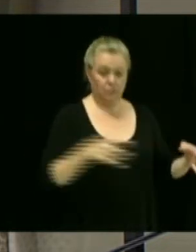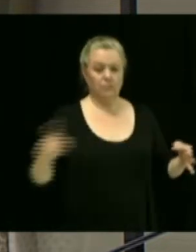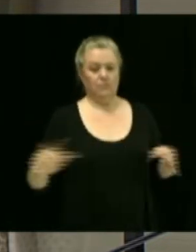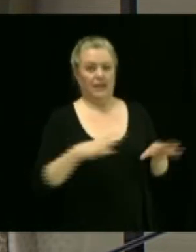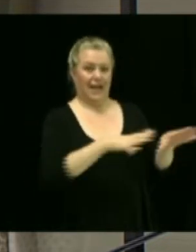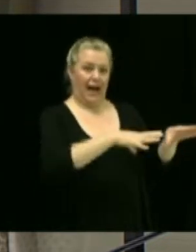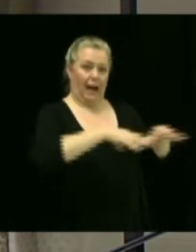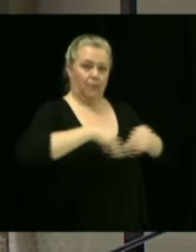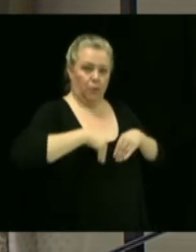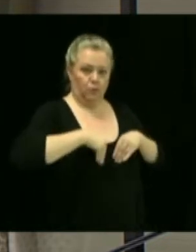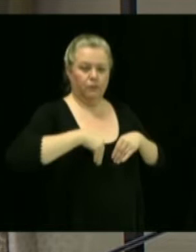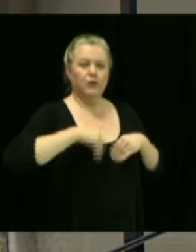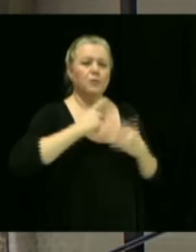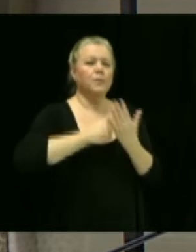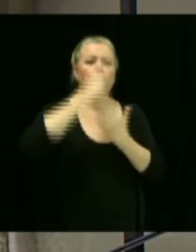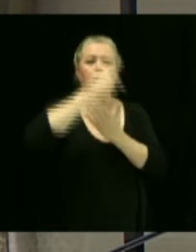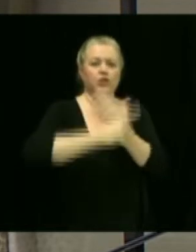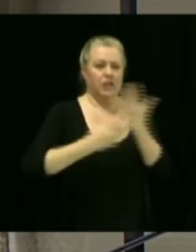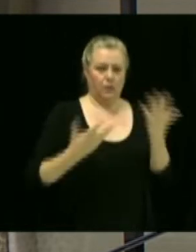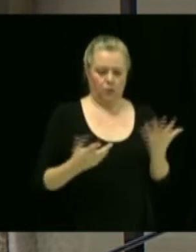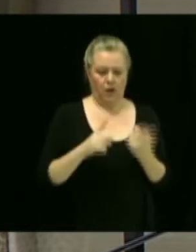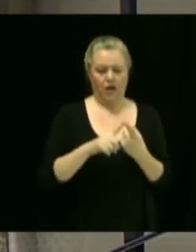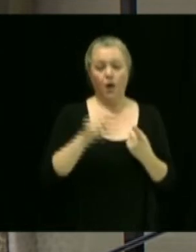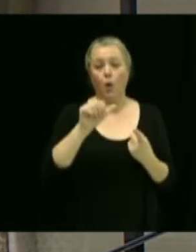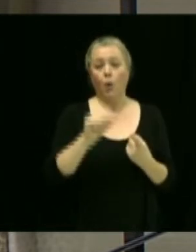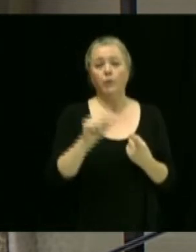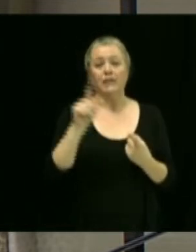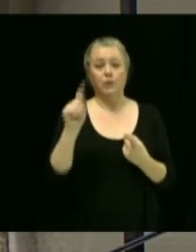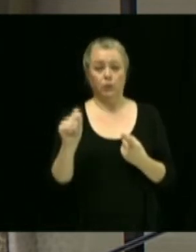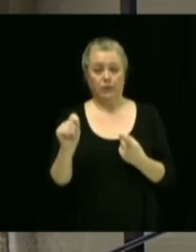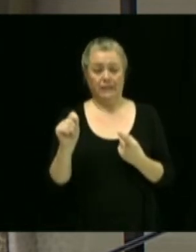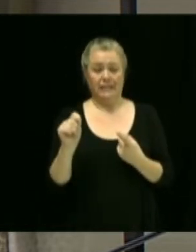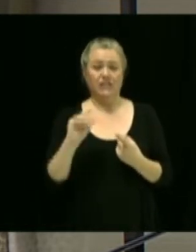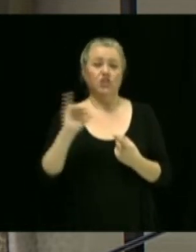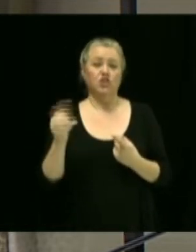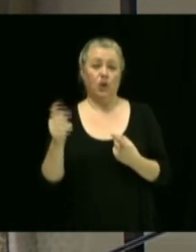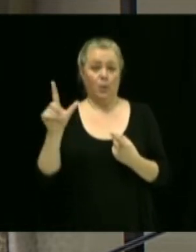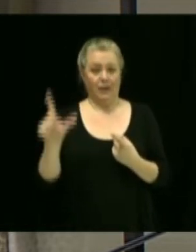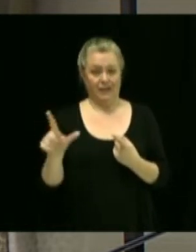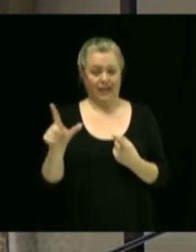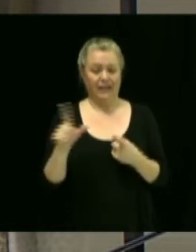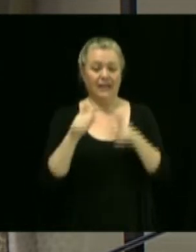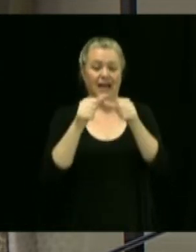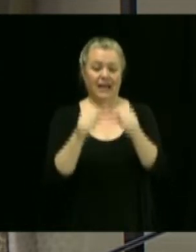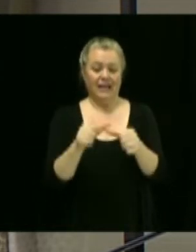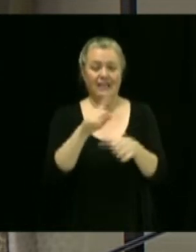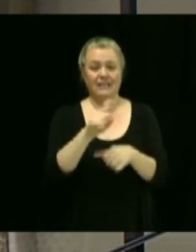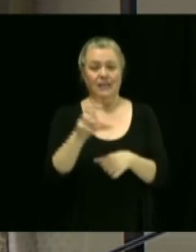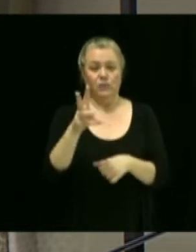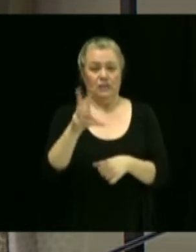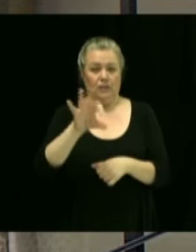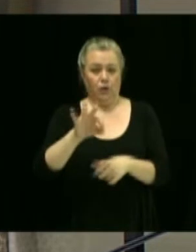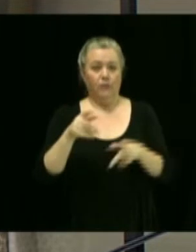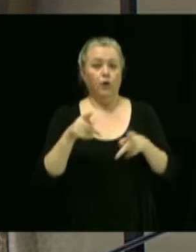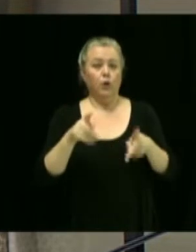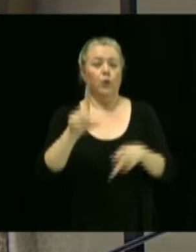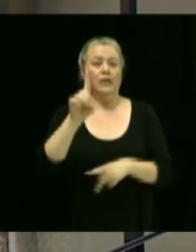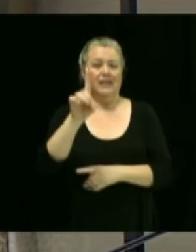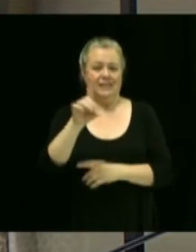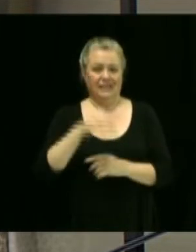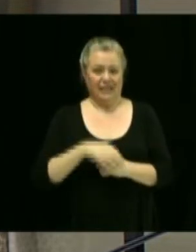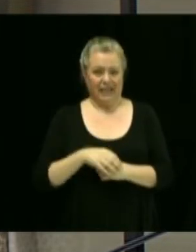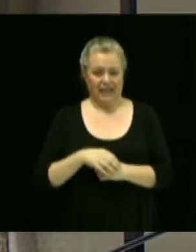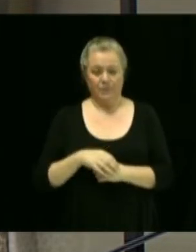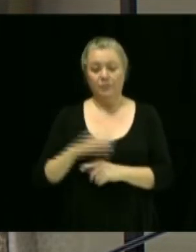suivants. Alors, le projet de Mme Audrey Tourigny et Jérôme Lantagne pour le 169 rue Désiré, M. Jean